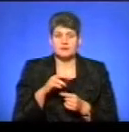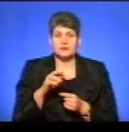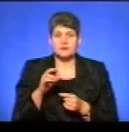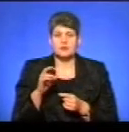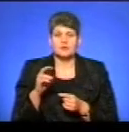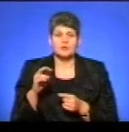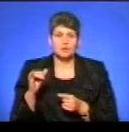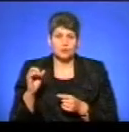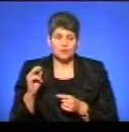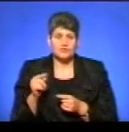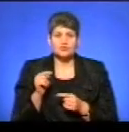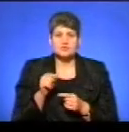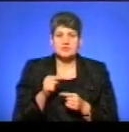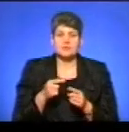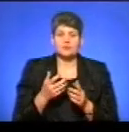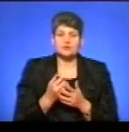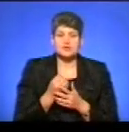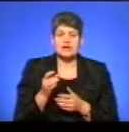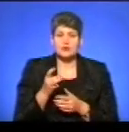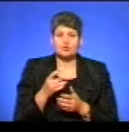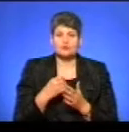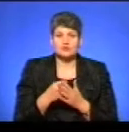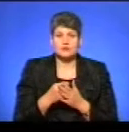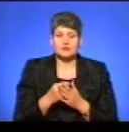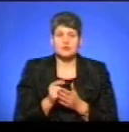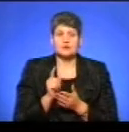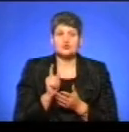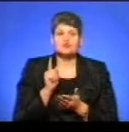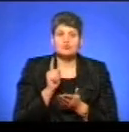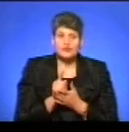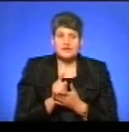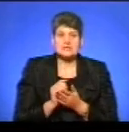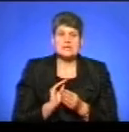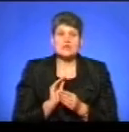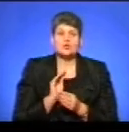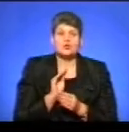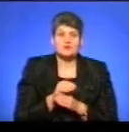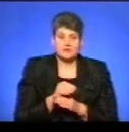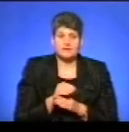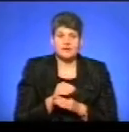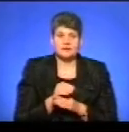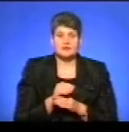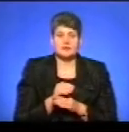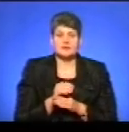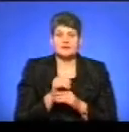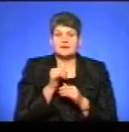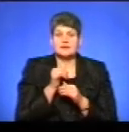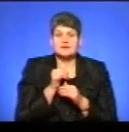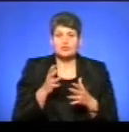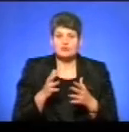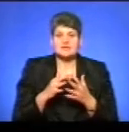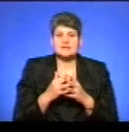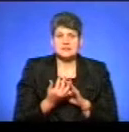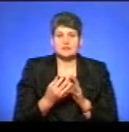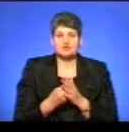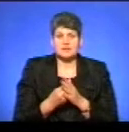таким чином районний бюджет вимушений дотувати неспроможні сільські бюджети, даючи